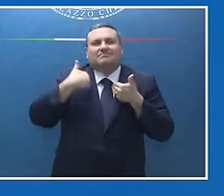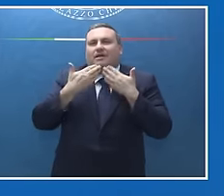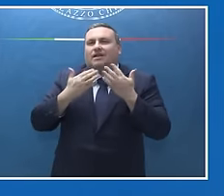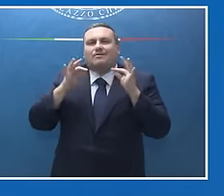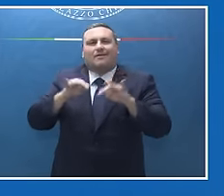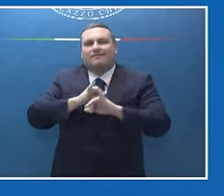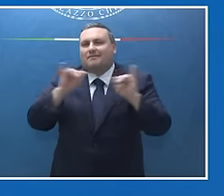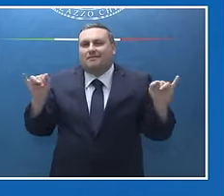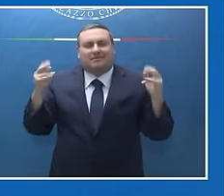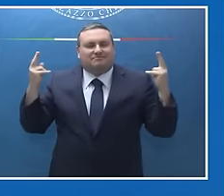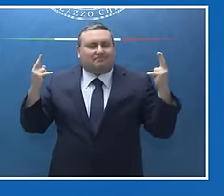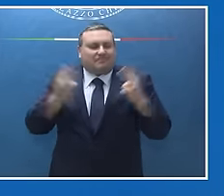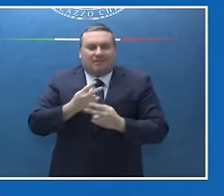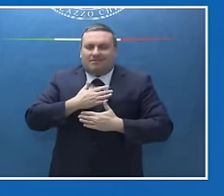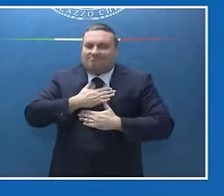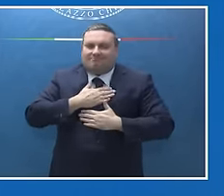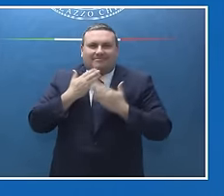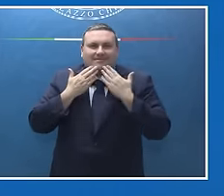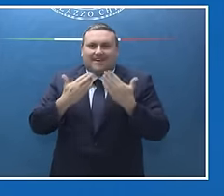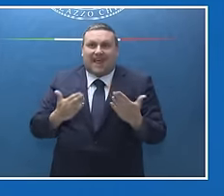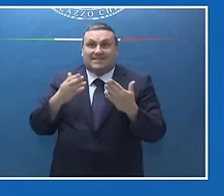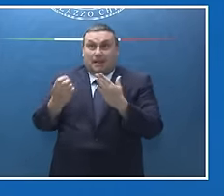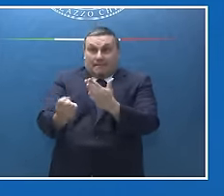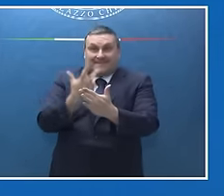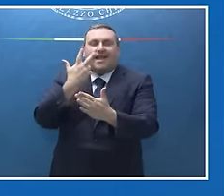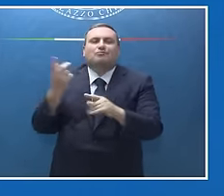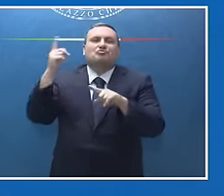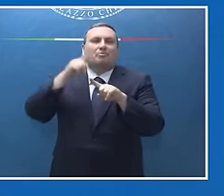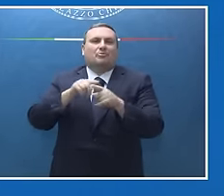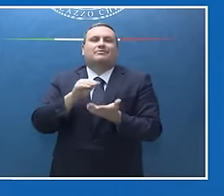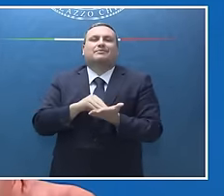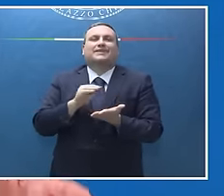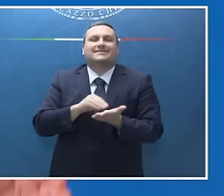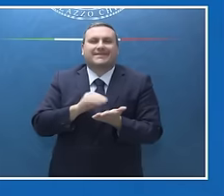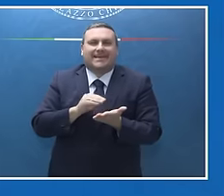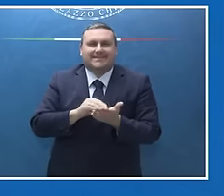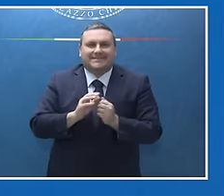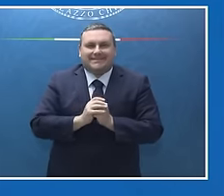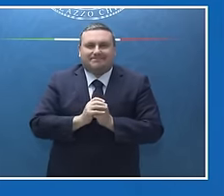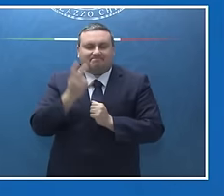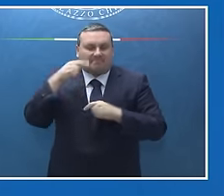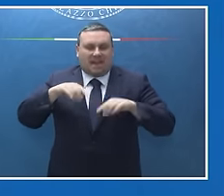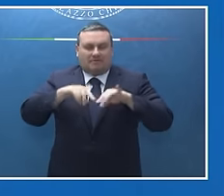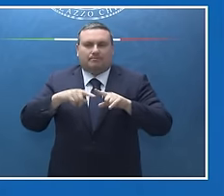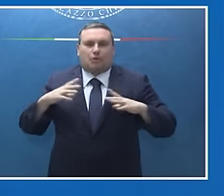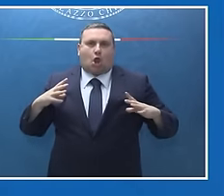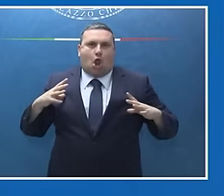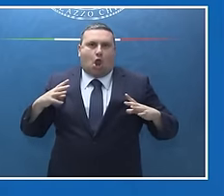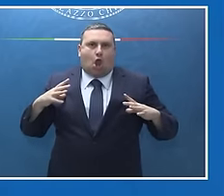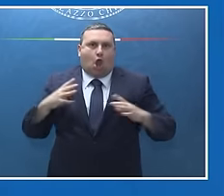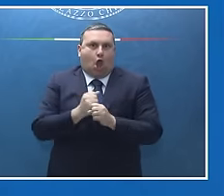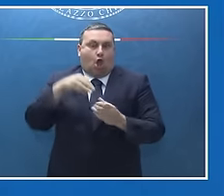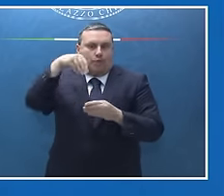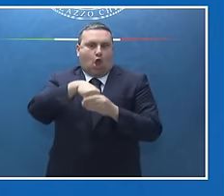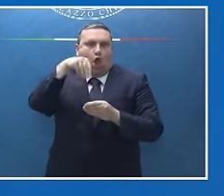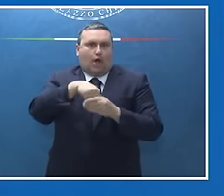questo regalo davvero importante che ci ha fatto, per questo messaggio straordinario che ha voluto mandare. Veniamo ai contenuti. Con la dichiarazione